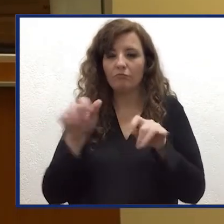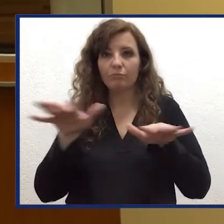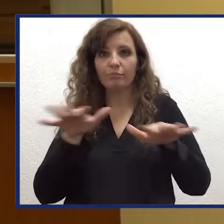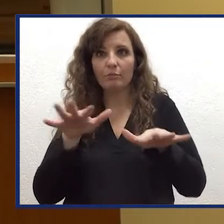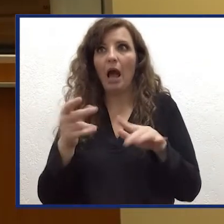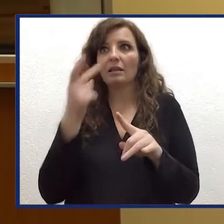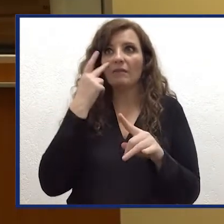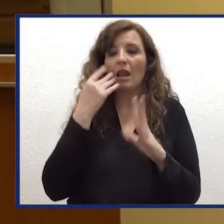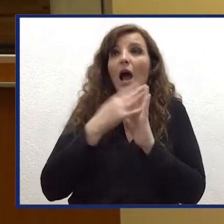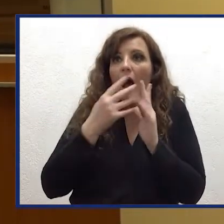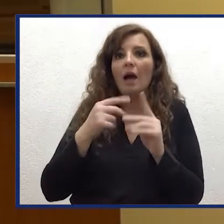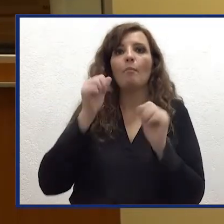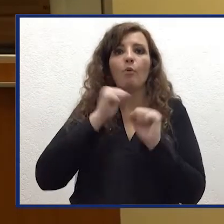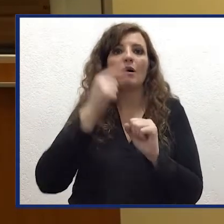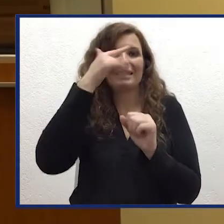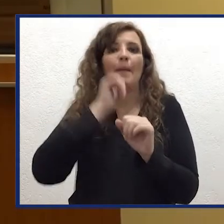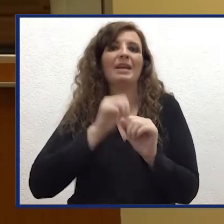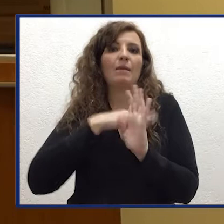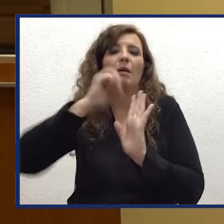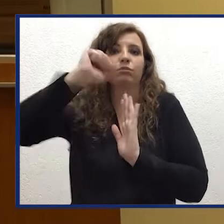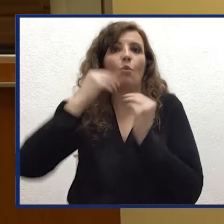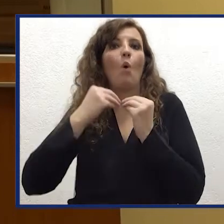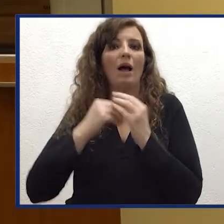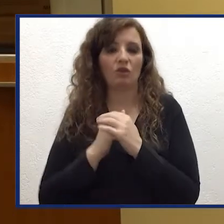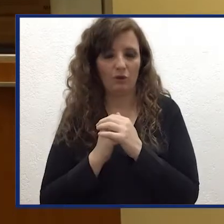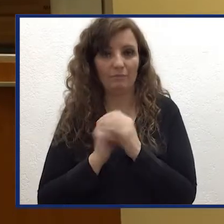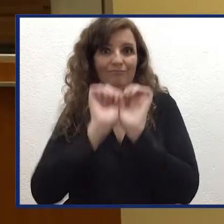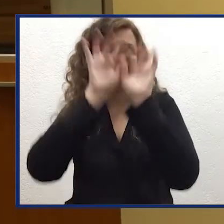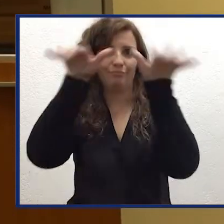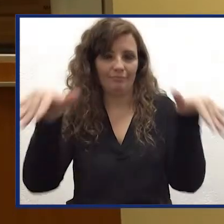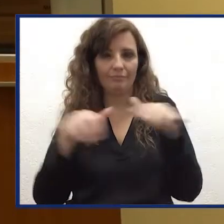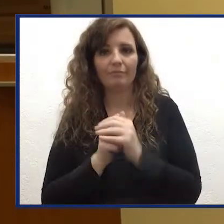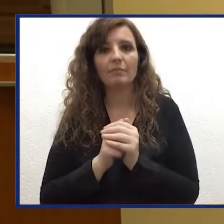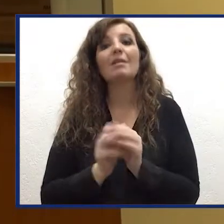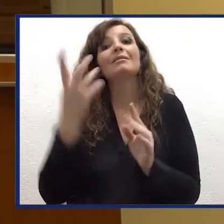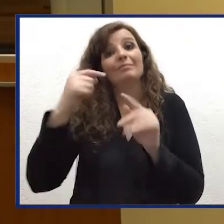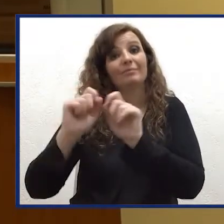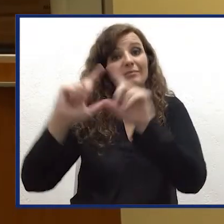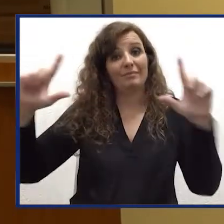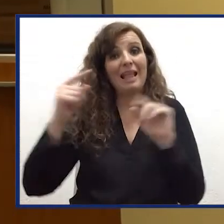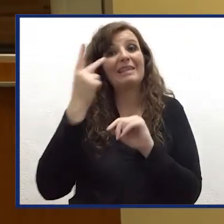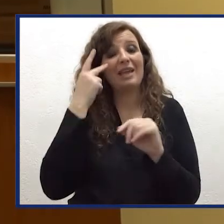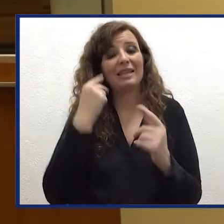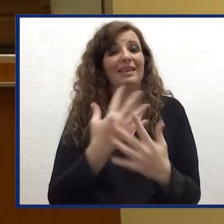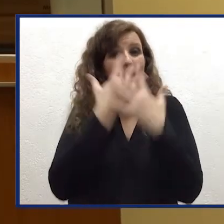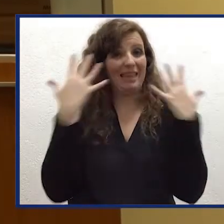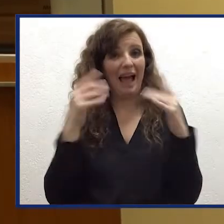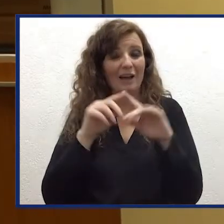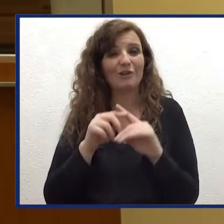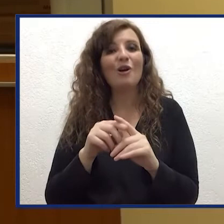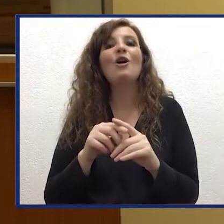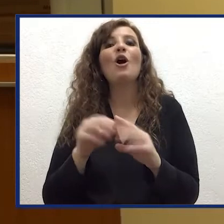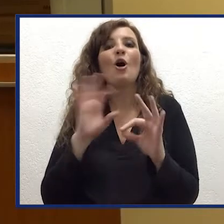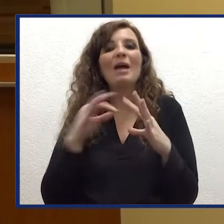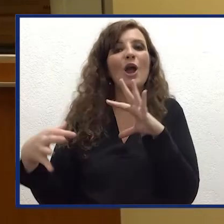esplosive e dello stesso vulcano. In questa slide mostriamo ancora meglio questa potenzialità in